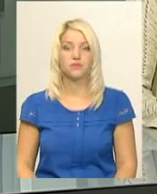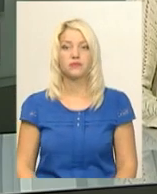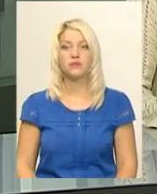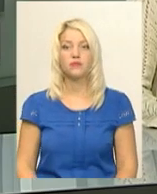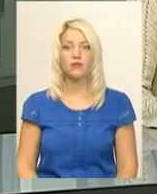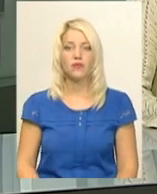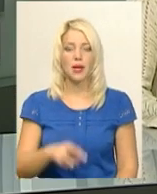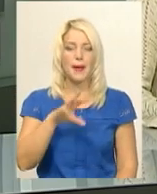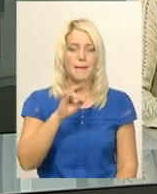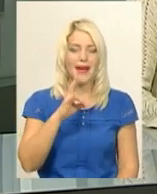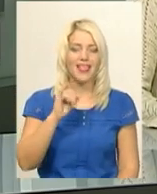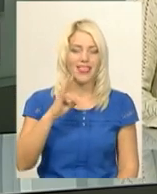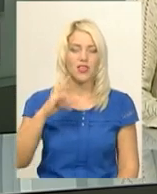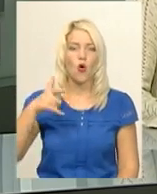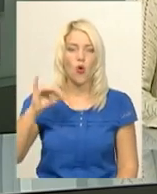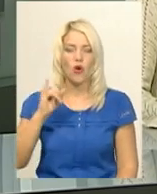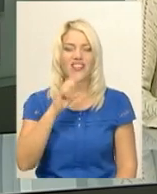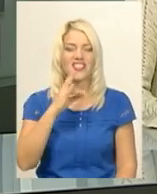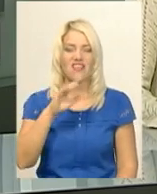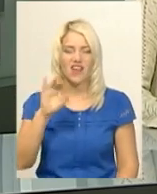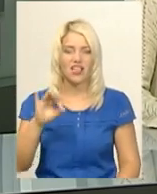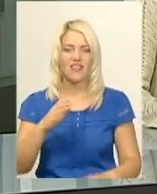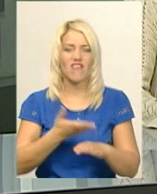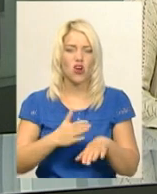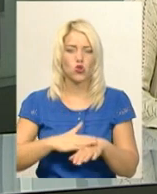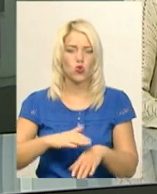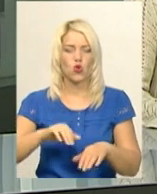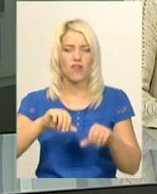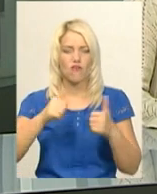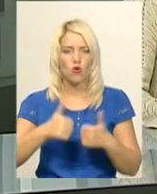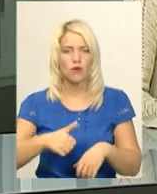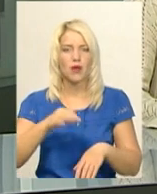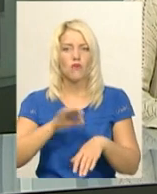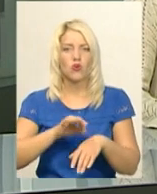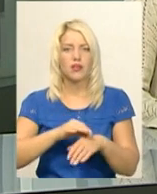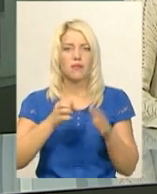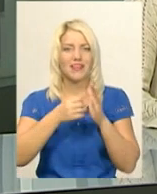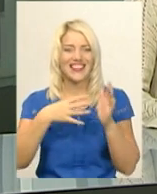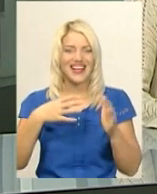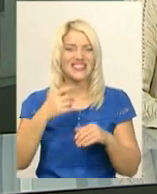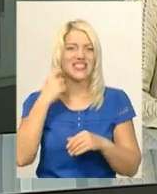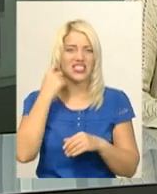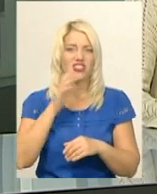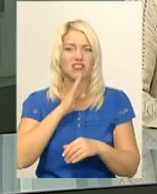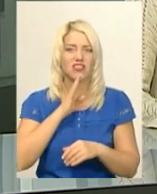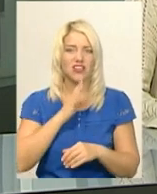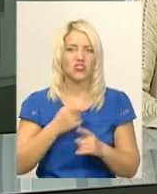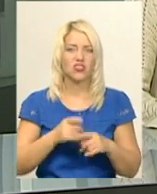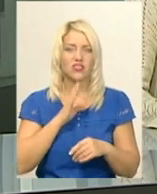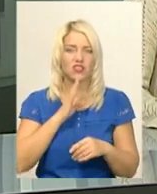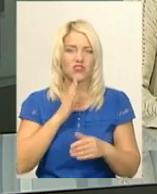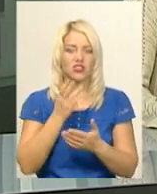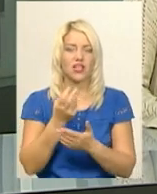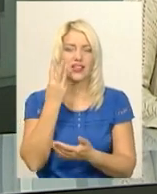Менінгу енцефалітом важкої форми хворіє 15-річна Настя з Хмельницького. Дівчинка третій тиждень перебуває у ефіційній